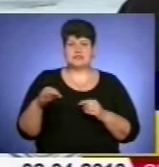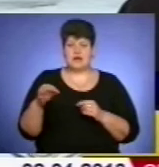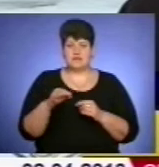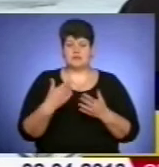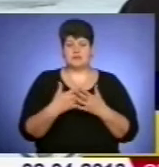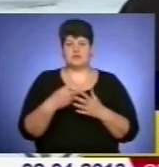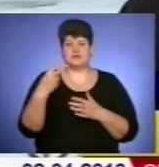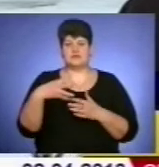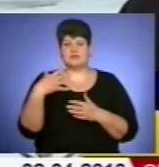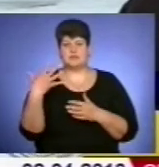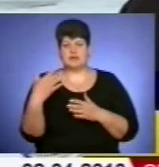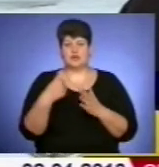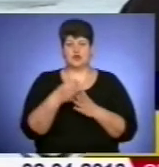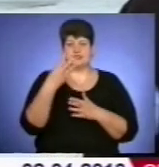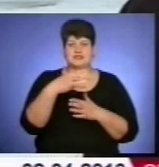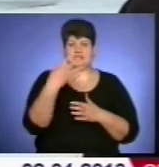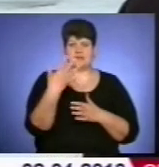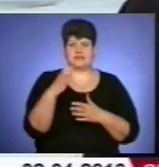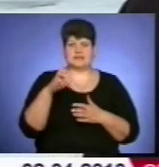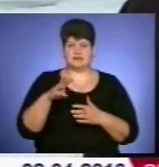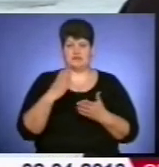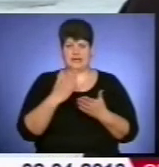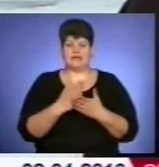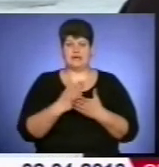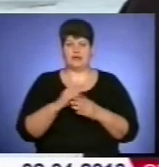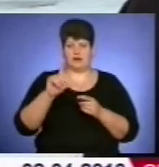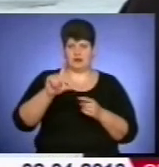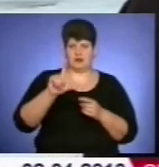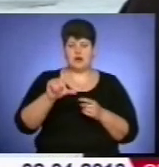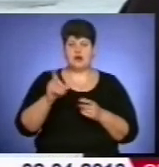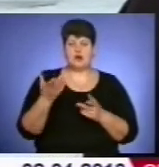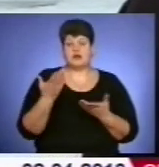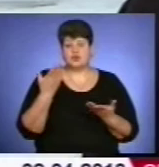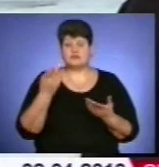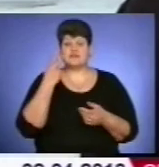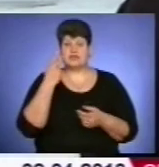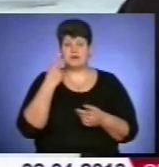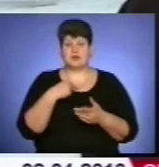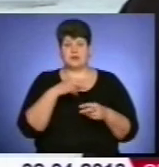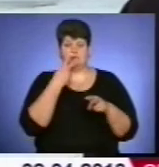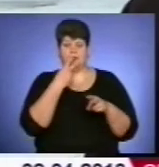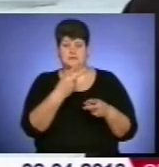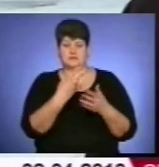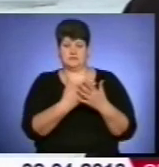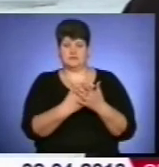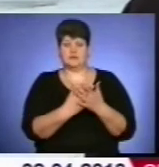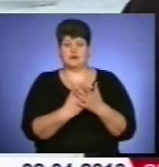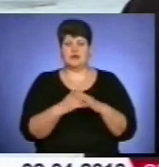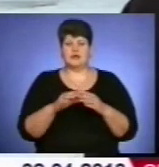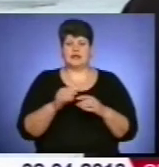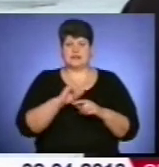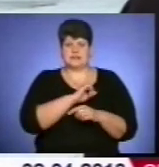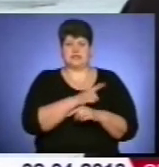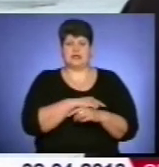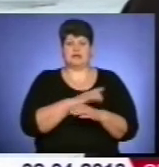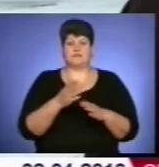до 35 сантиметрів ще є крига. Але якщо ми завжди оприділяємо візуально навіть, яка міцна крига,